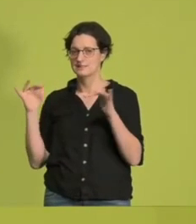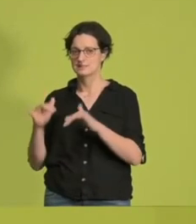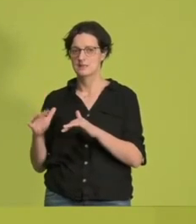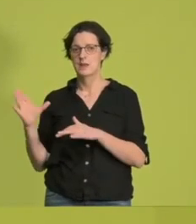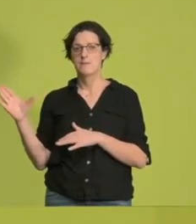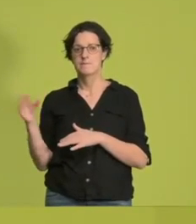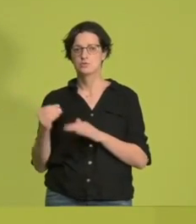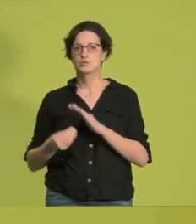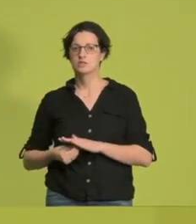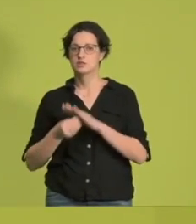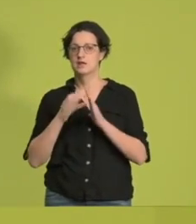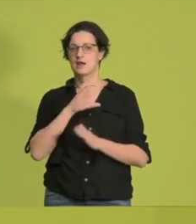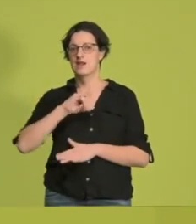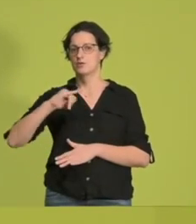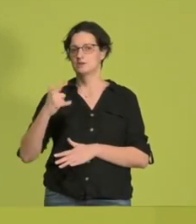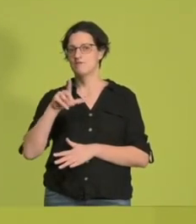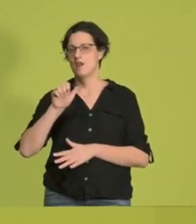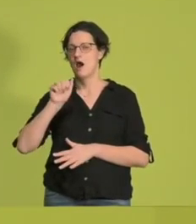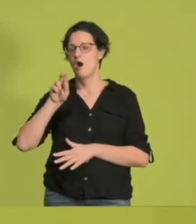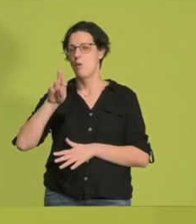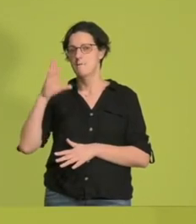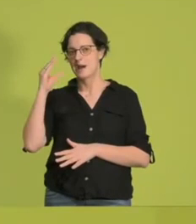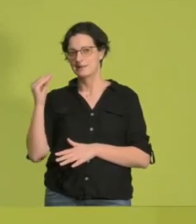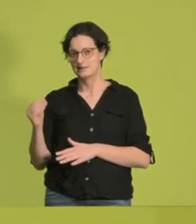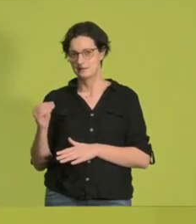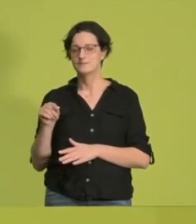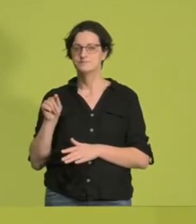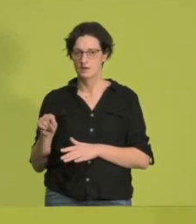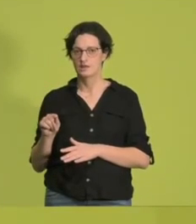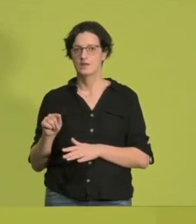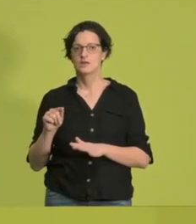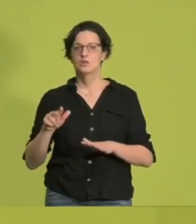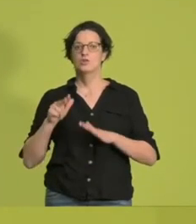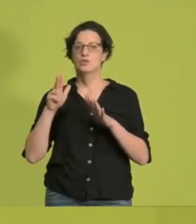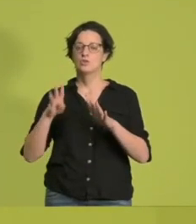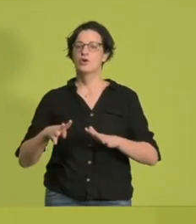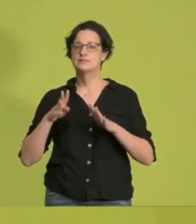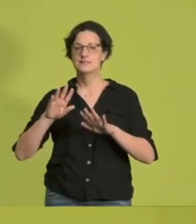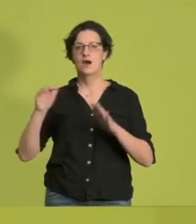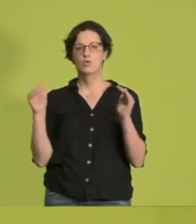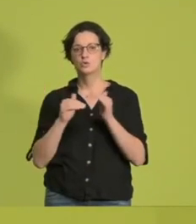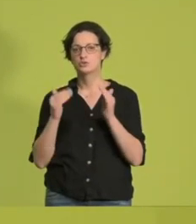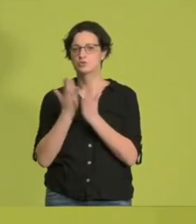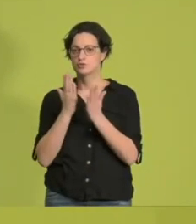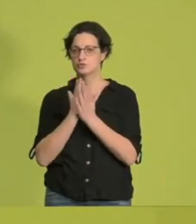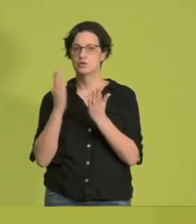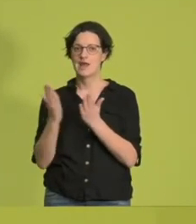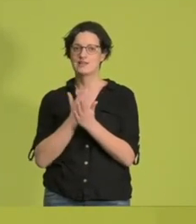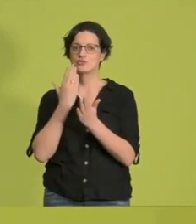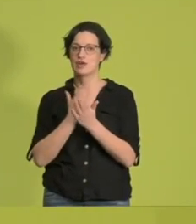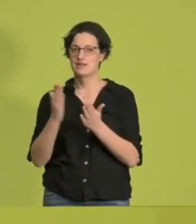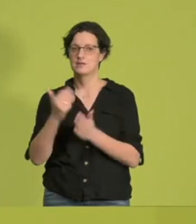Karl-Josef Laumann, Am 9.8. haben die beschlossen, dass die Booster-Impfungen nach sechs Monaten stattfinden sollen. Am 5.